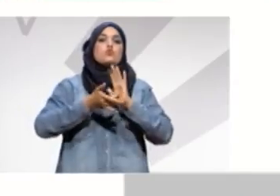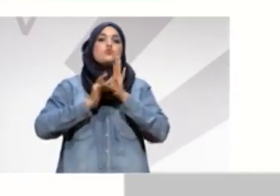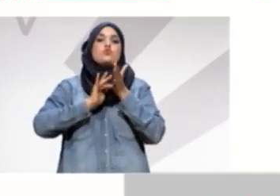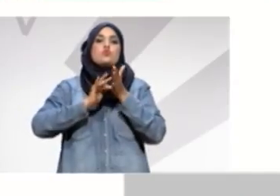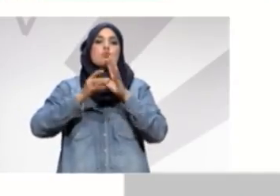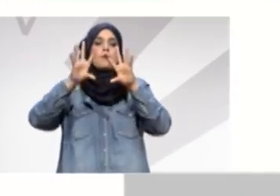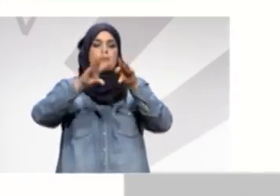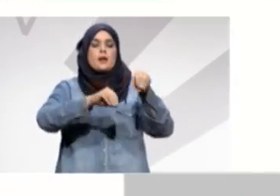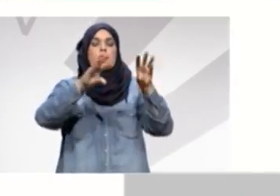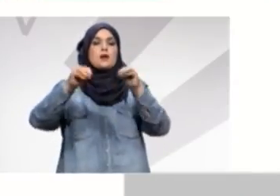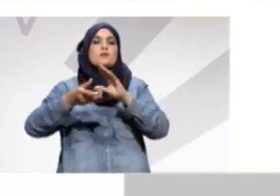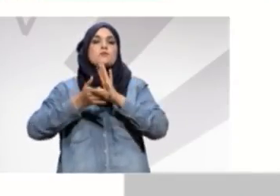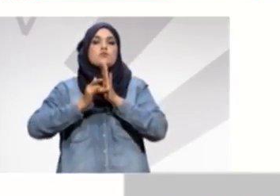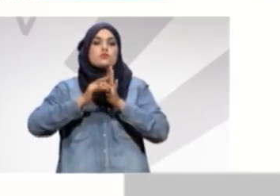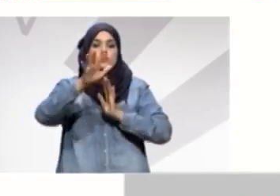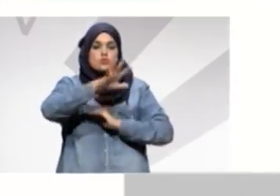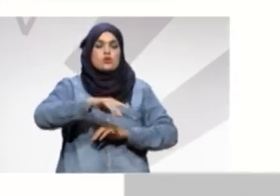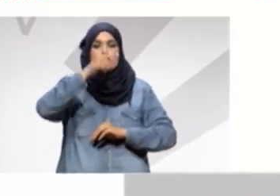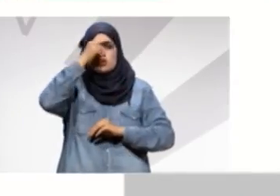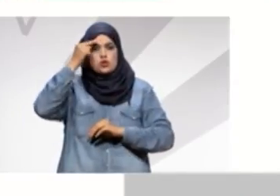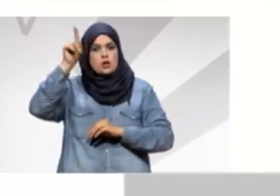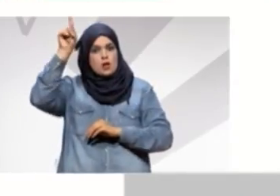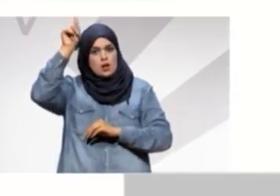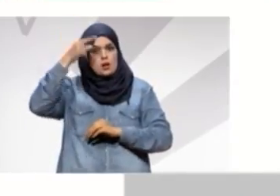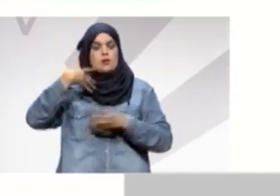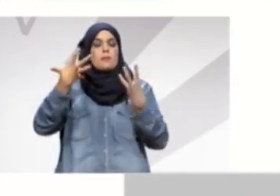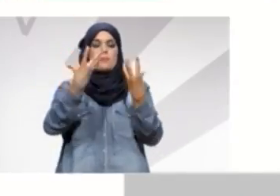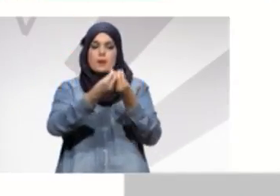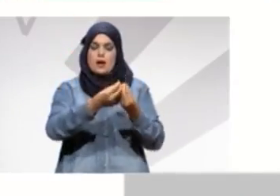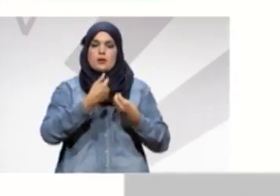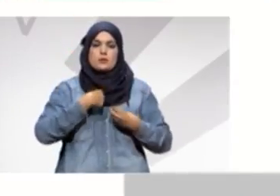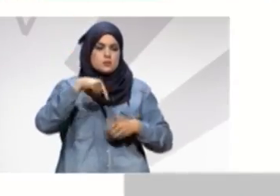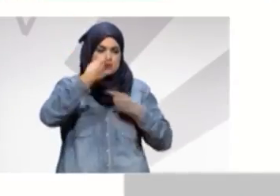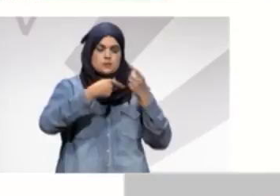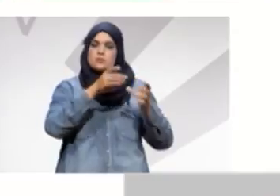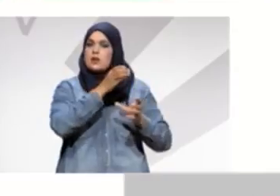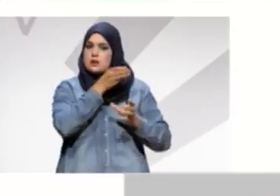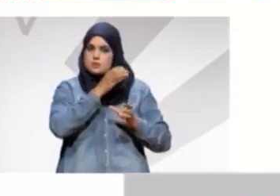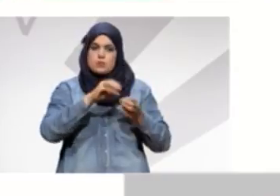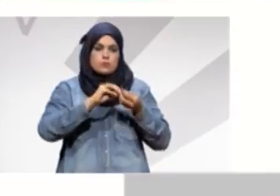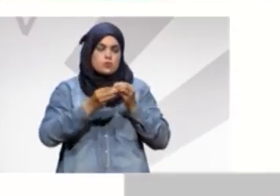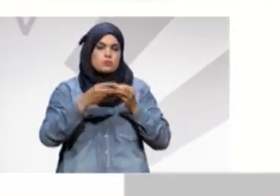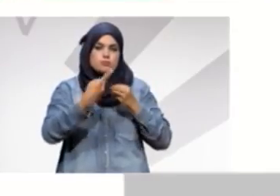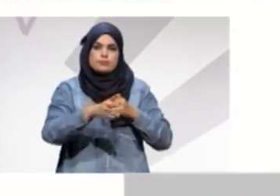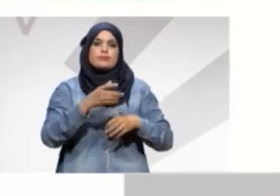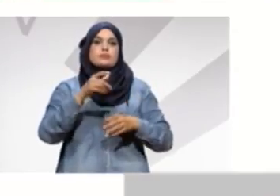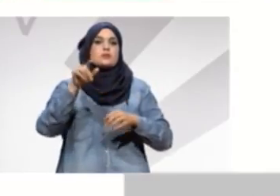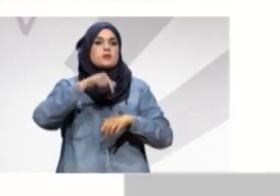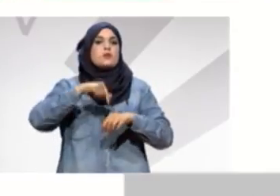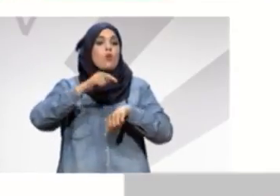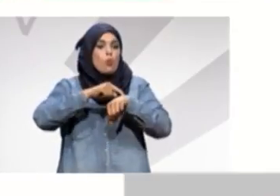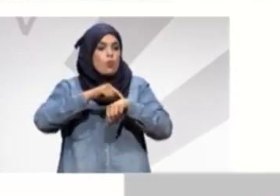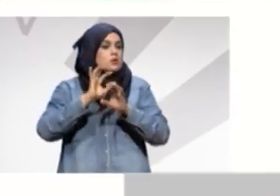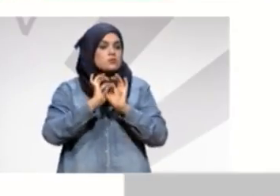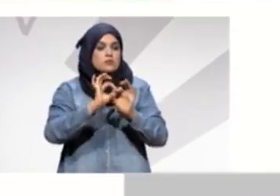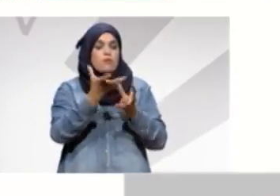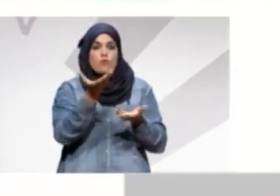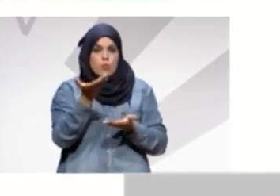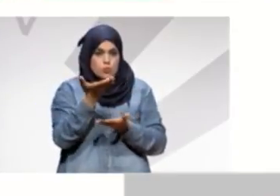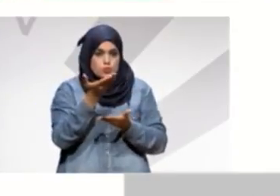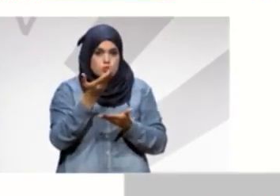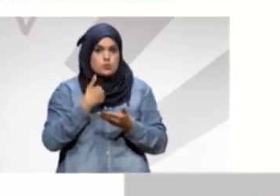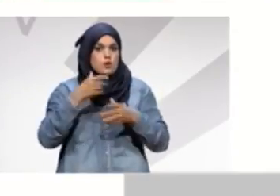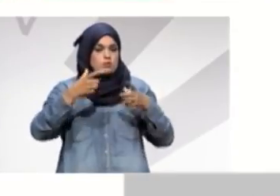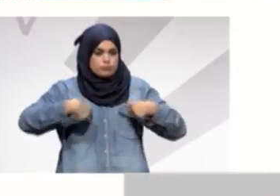مدنين راكم بحول الله باش تلقونا من موجودين معاكم وفي كل وقت ما تستحقونا باش نعملوا